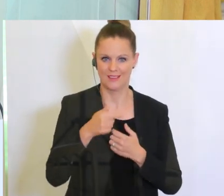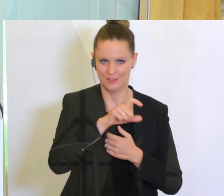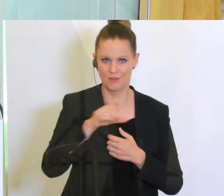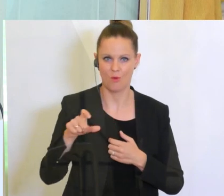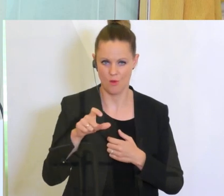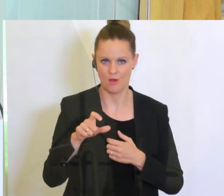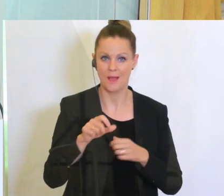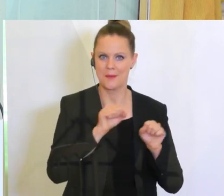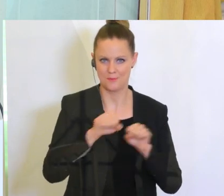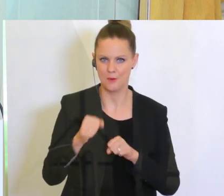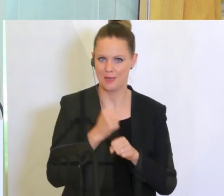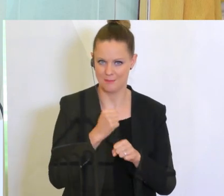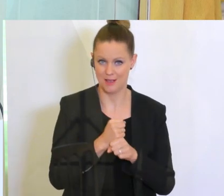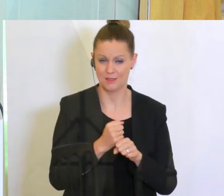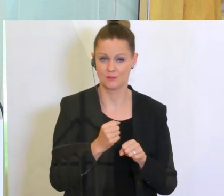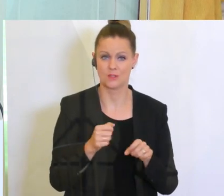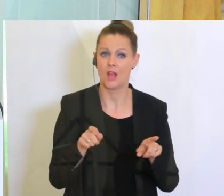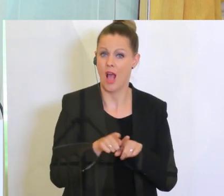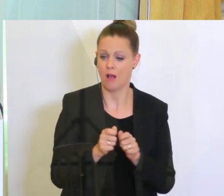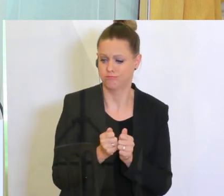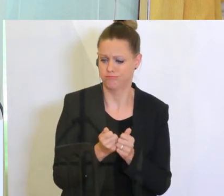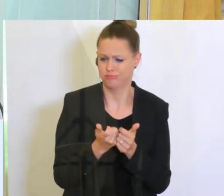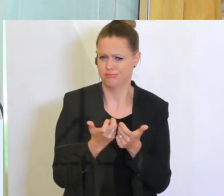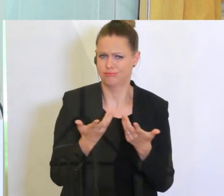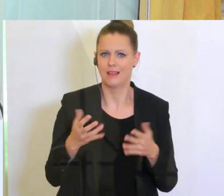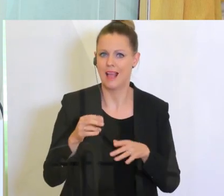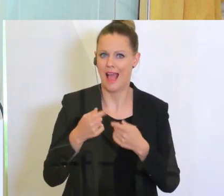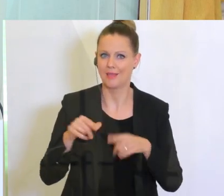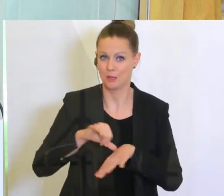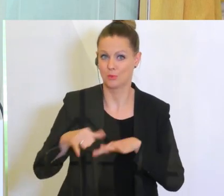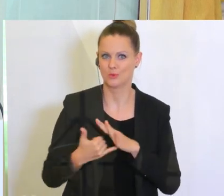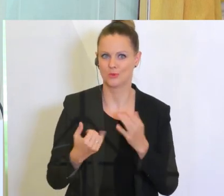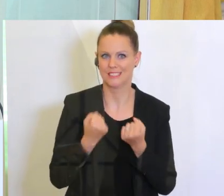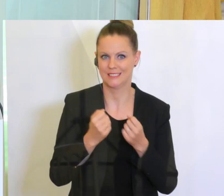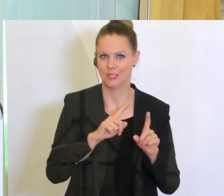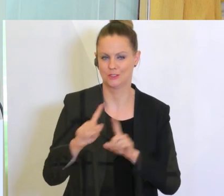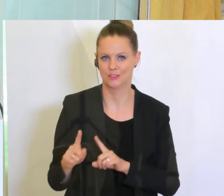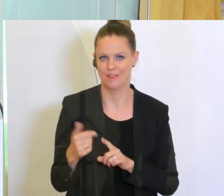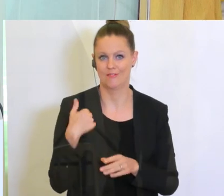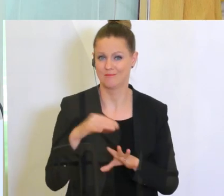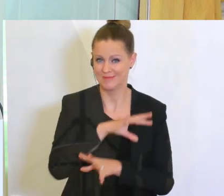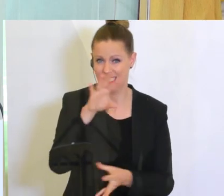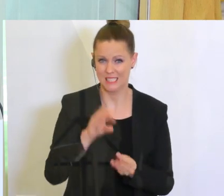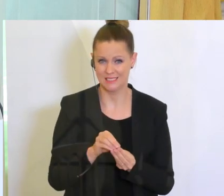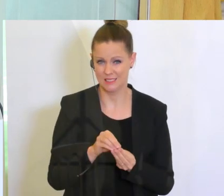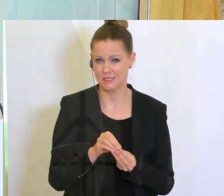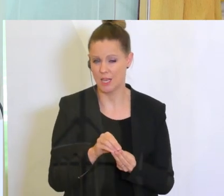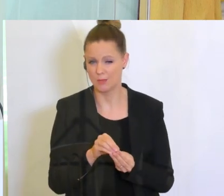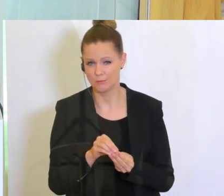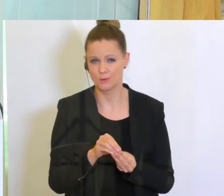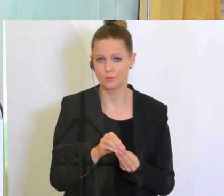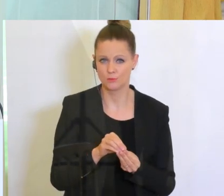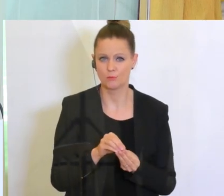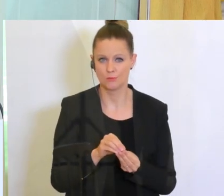ermöglichen, sondern eine Fülle weiterer Produktionen sichergestellt sind. In Summe werden